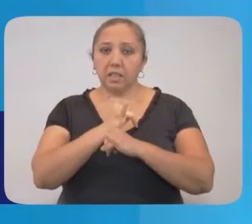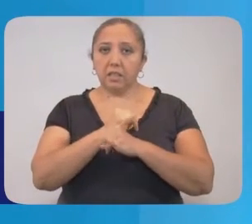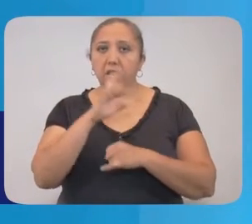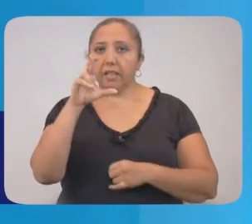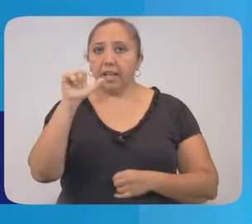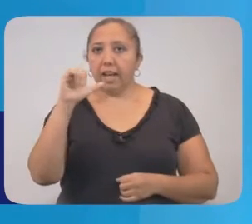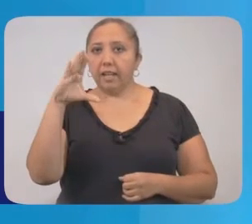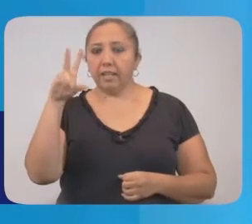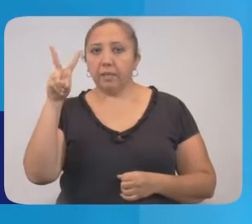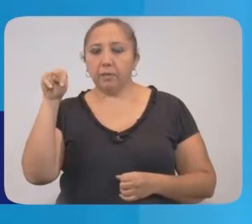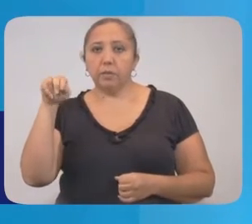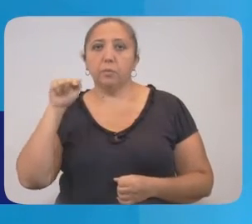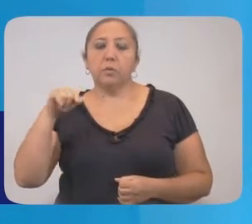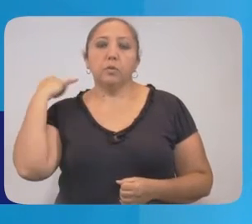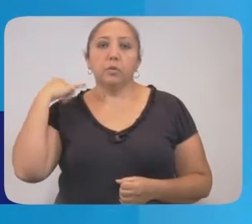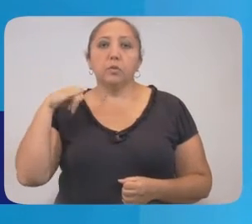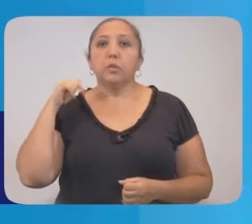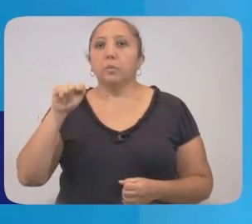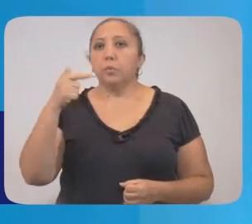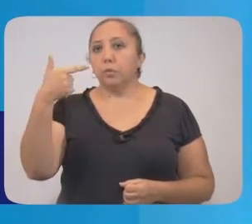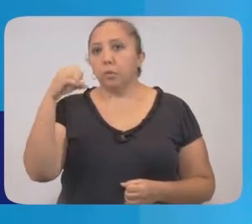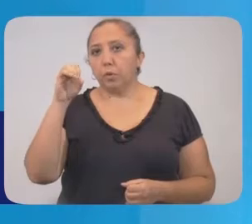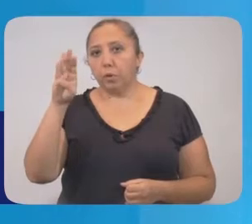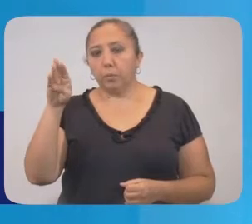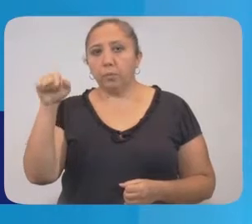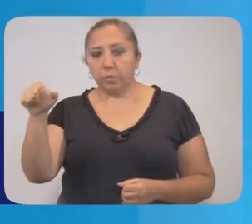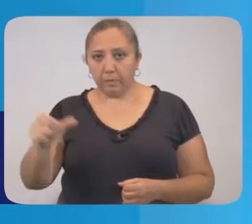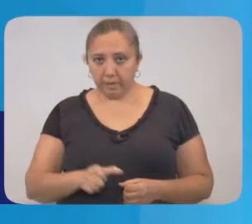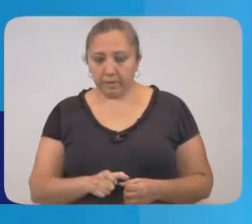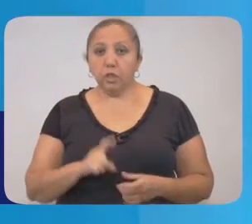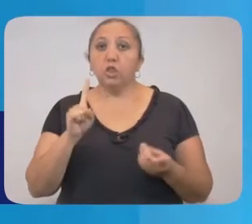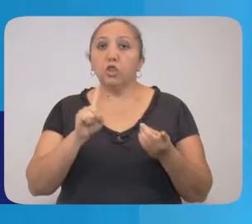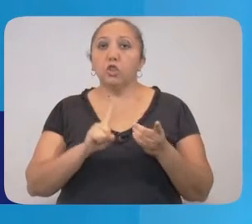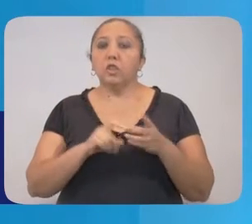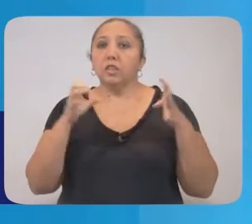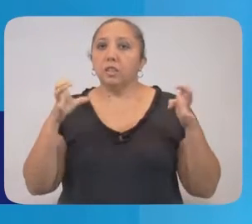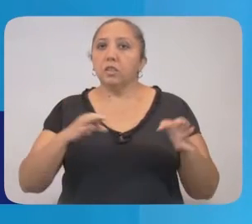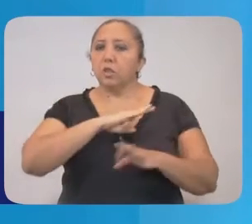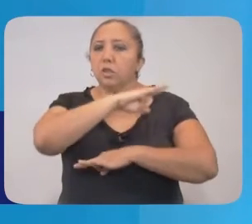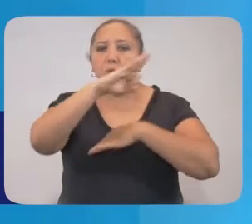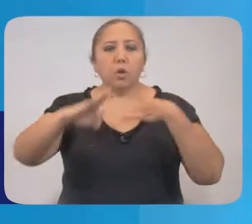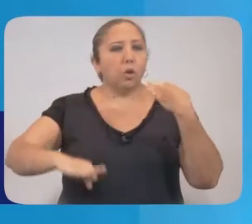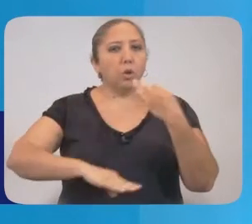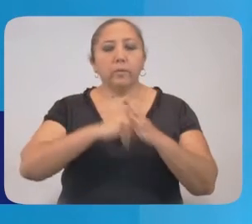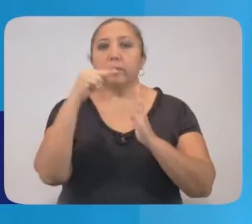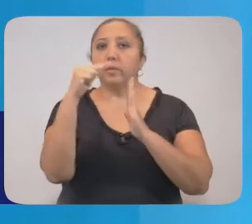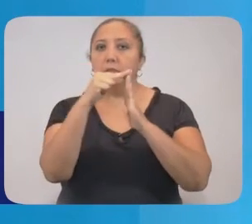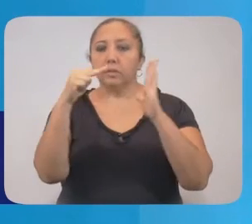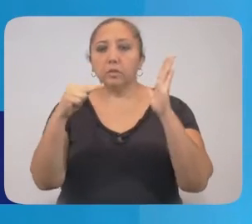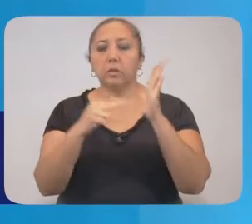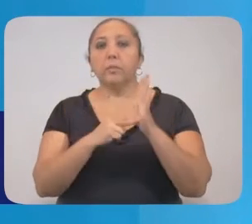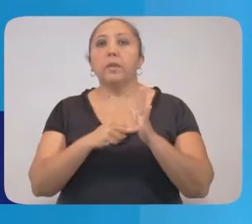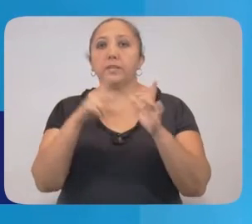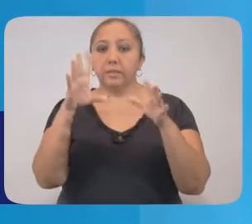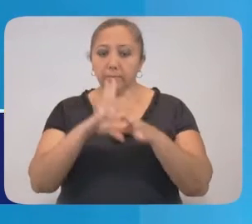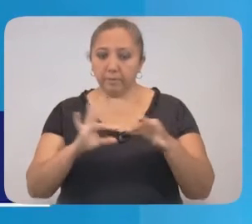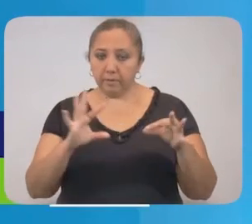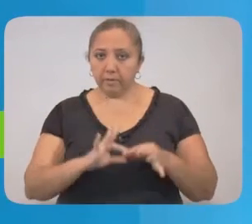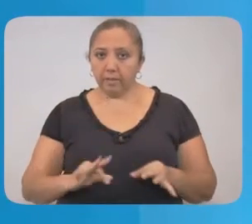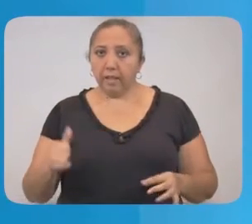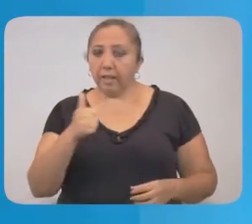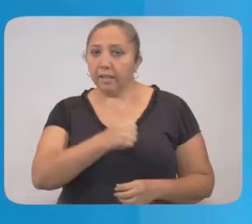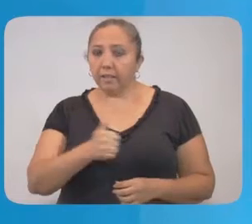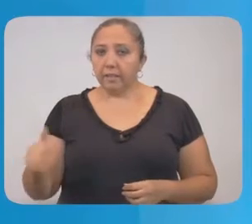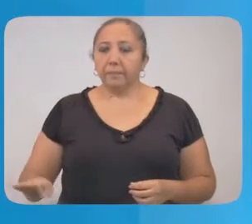zelukpak le kohanilo, Bello, un molayil tojolale, y en un pactaluyantik, le bukak ojano gunkabe chahle. Le nukbezahilovak